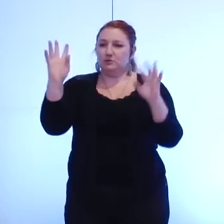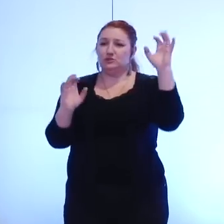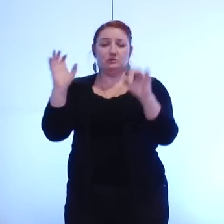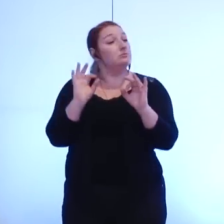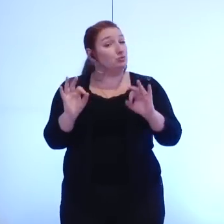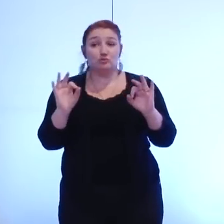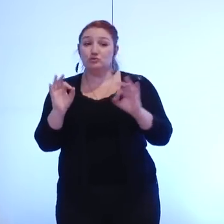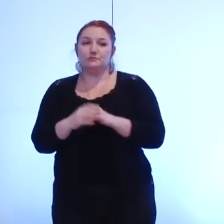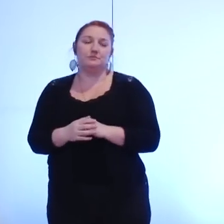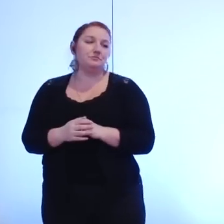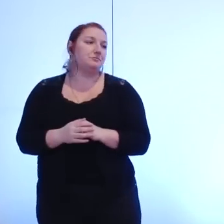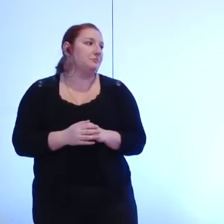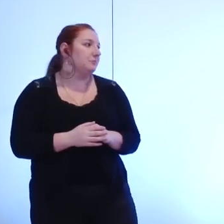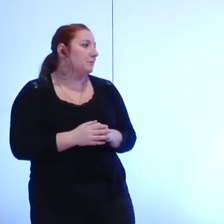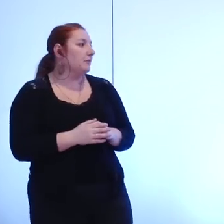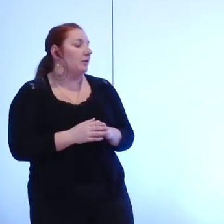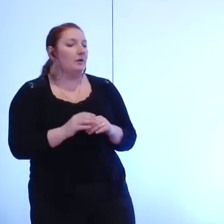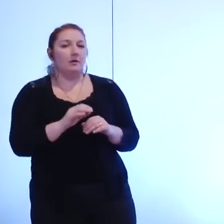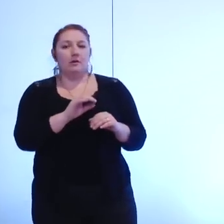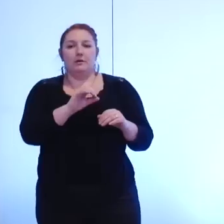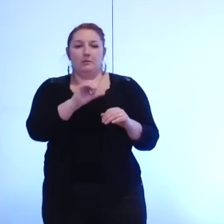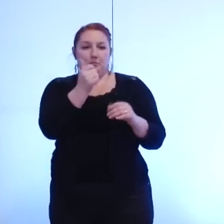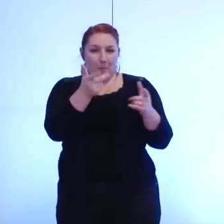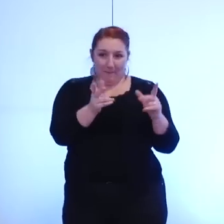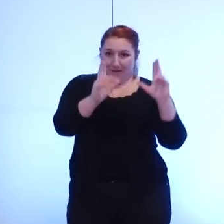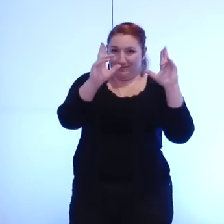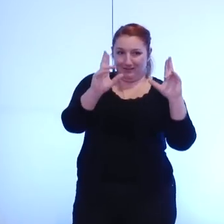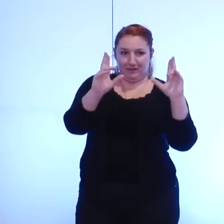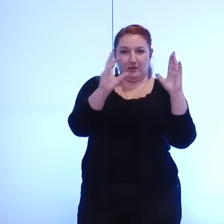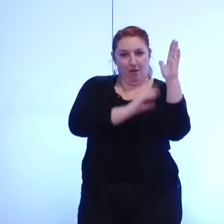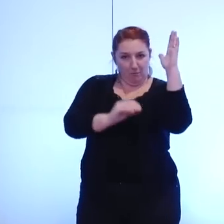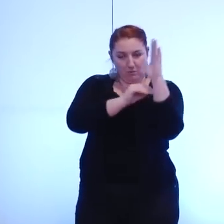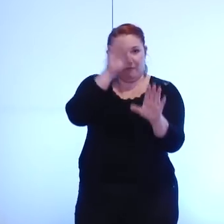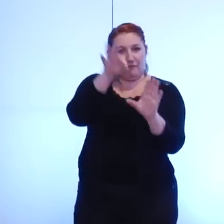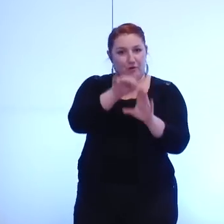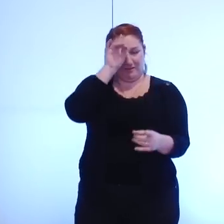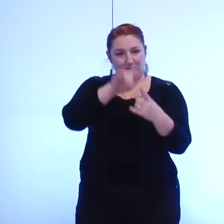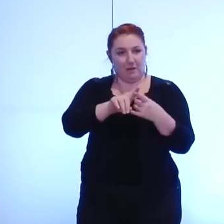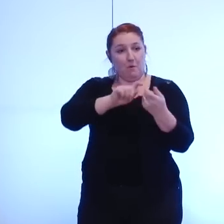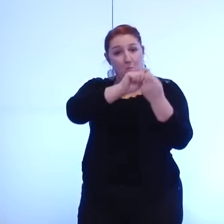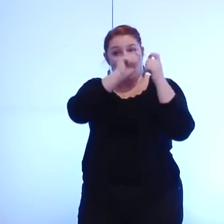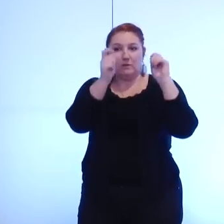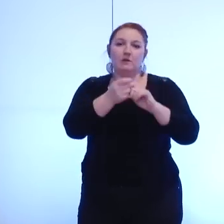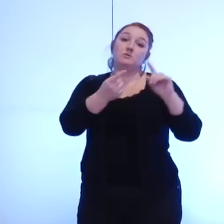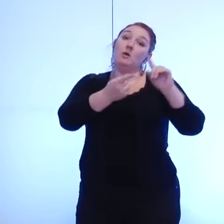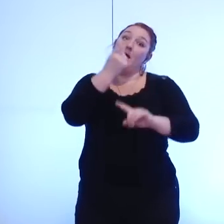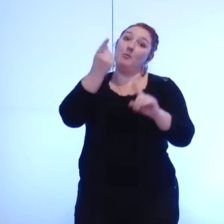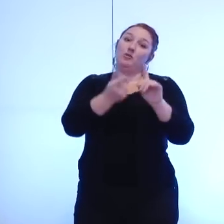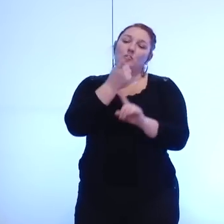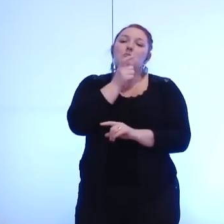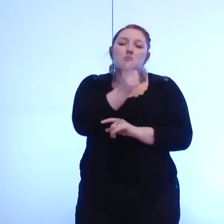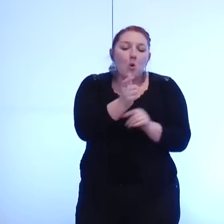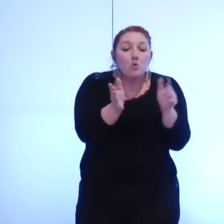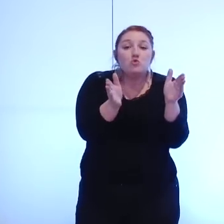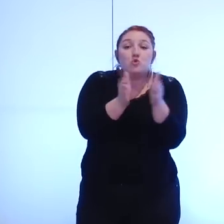à fait donc la première partie sur la modification majeure qui remplace donc de demander